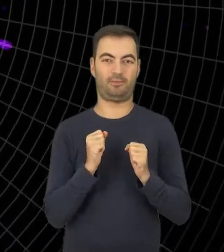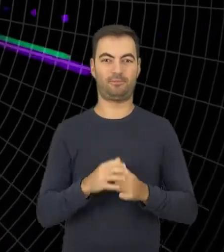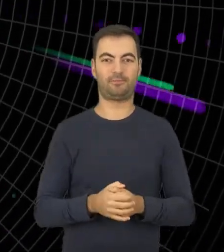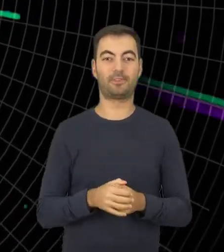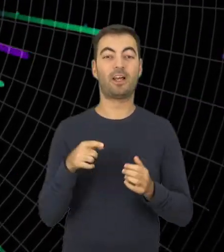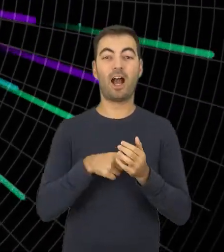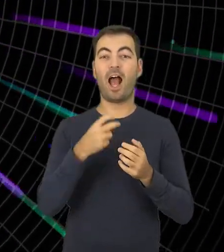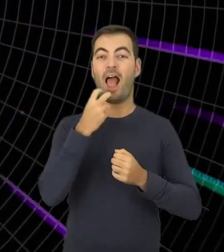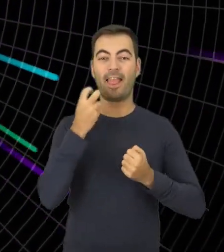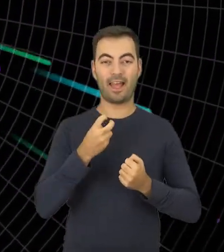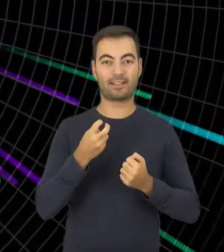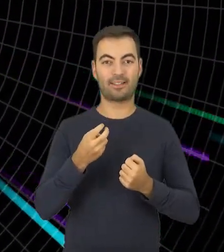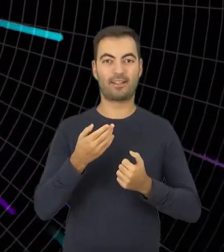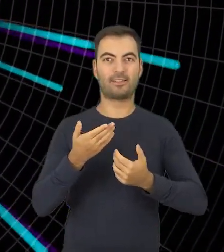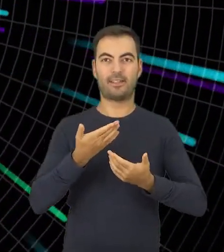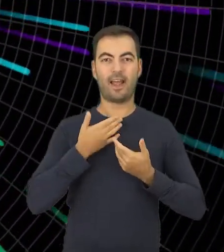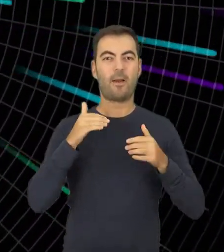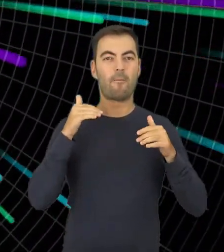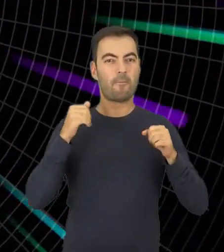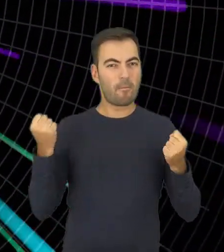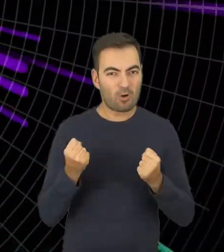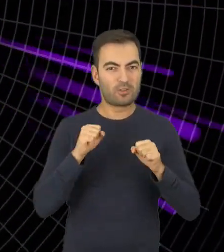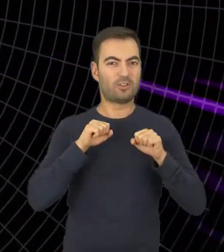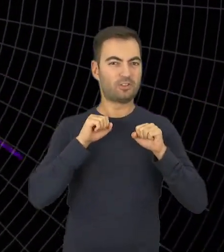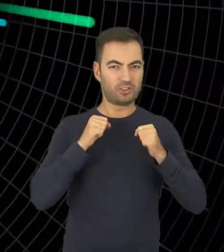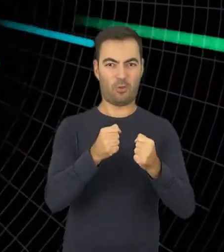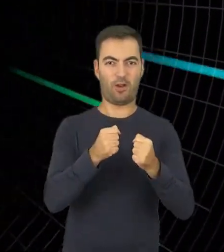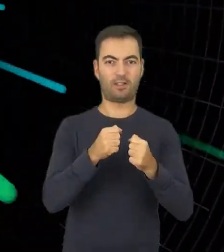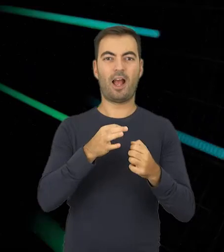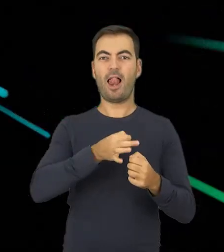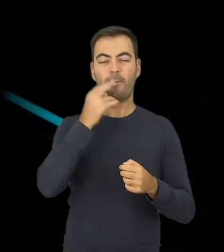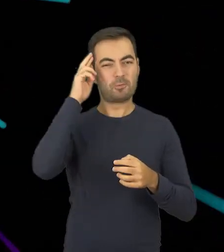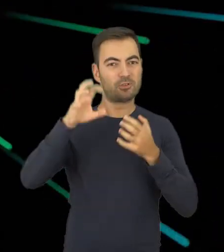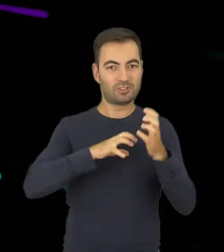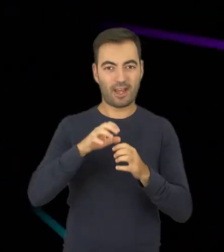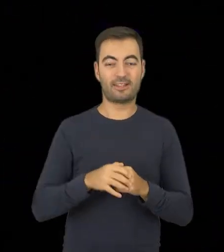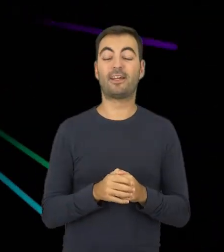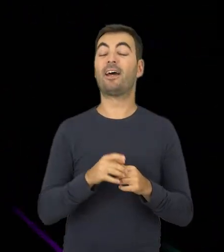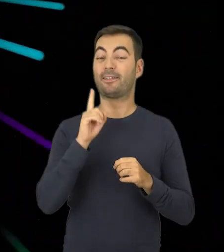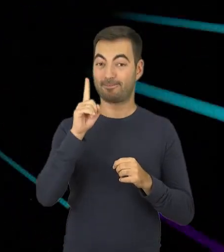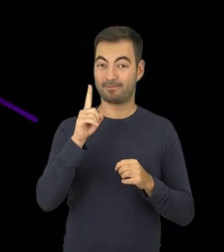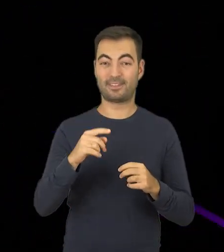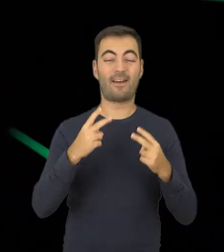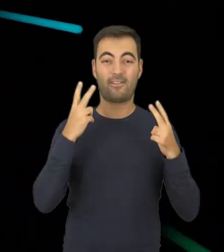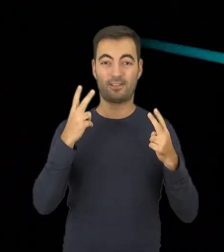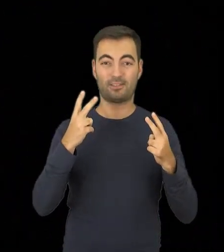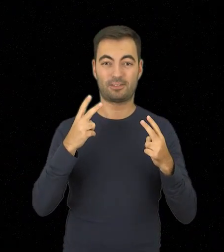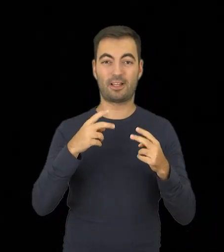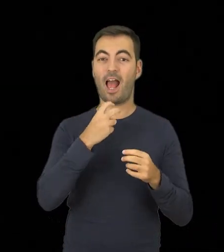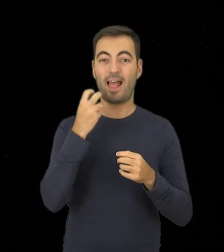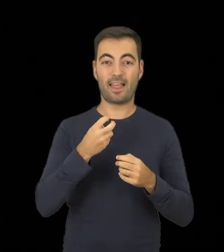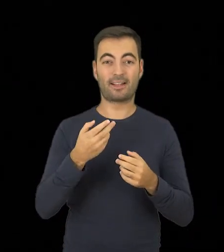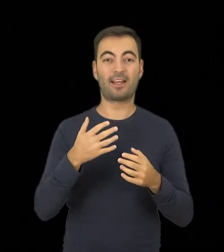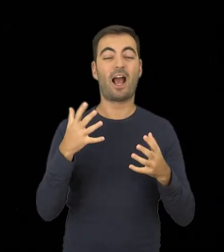To energia, która pomaga nam działać i lepiej zrozumieć otaczający nas świat, a co najważniejsze, ratuje zdrowie i